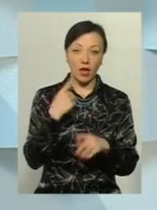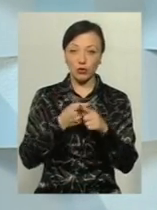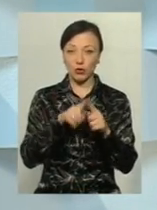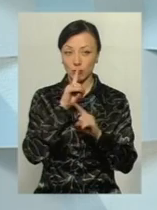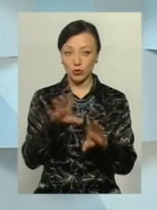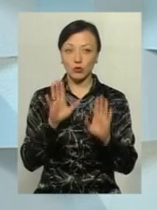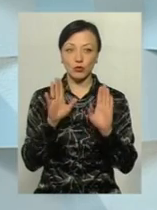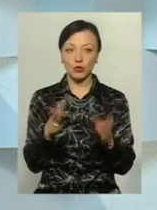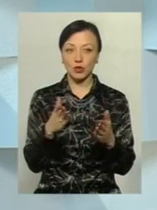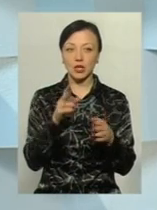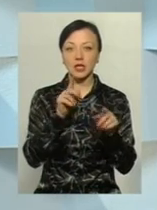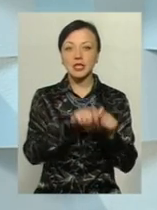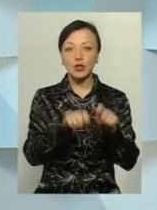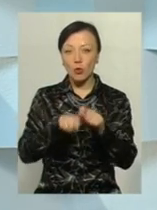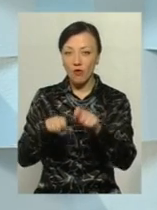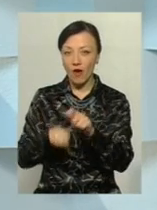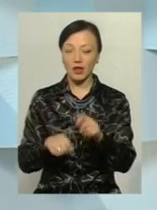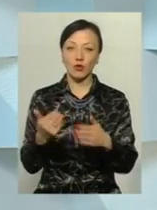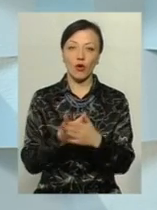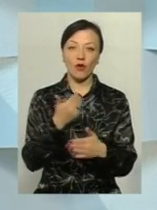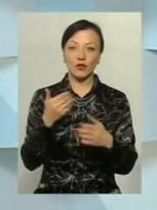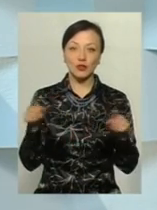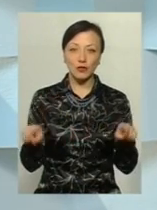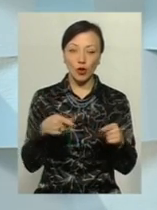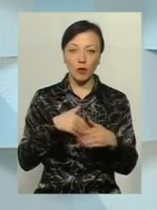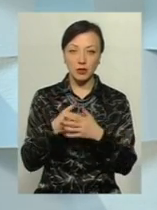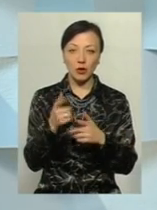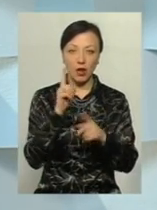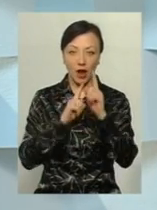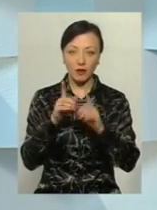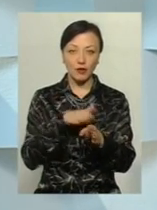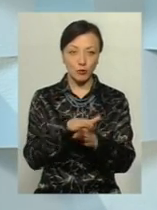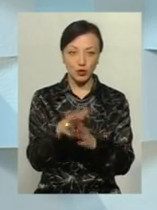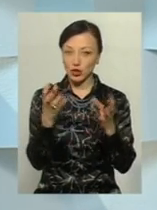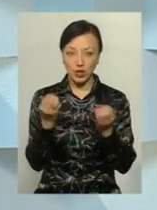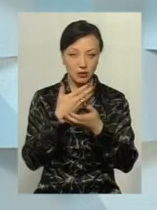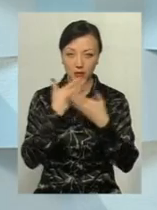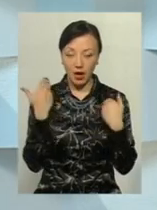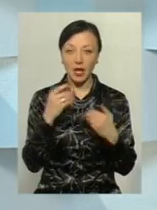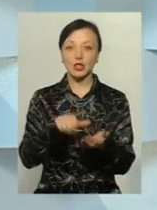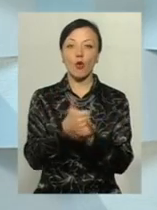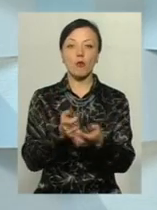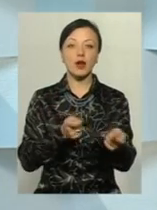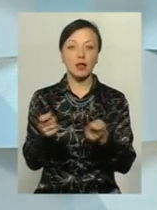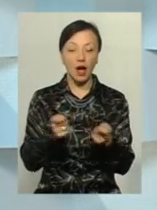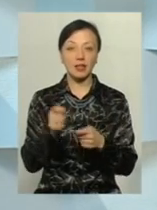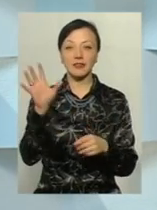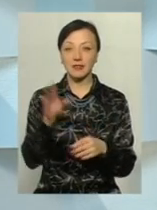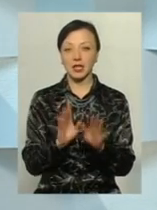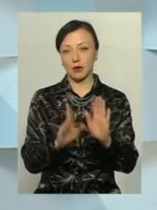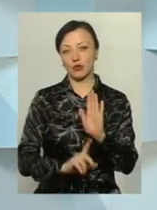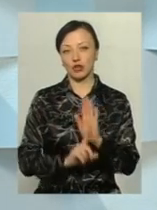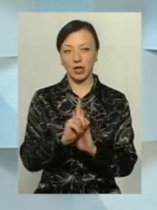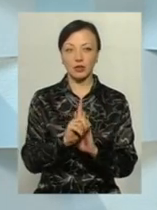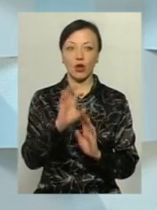буде, бо ми будемо дуже слідкувати. І за тією новоствореною громадською радою, якщо вона відбудеться, вона ще не відбулася, і за губернатором, і все тільки починається.